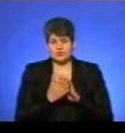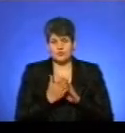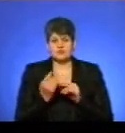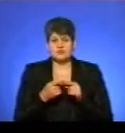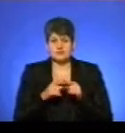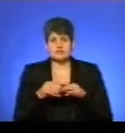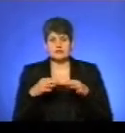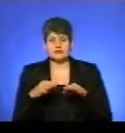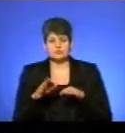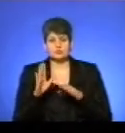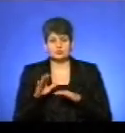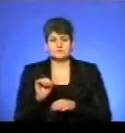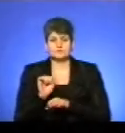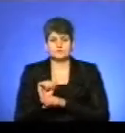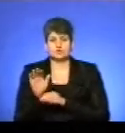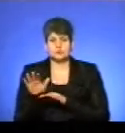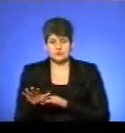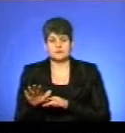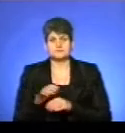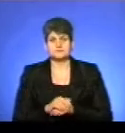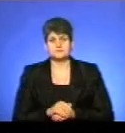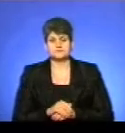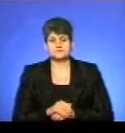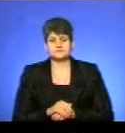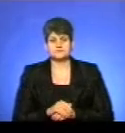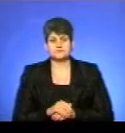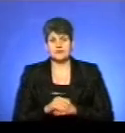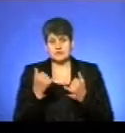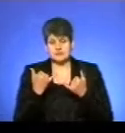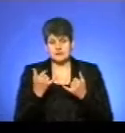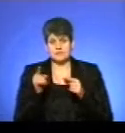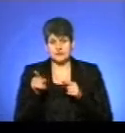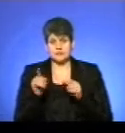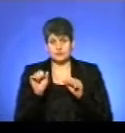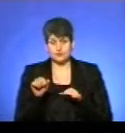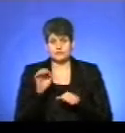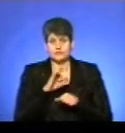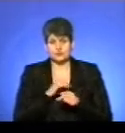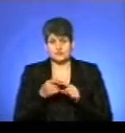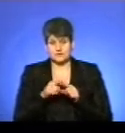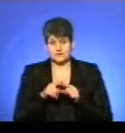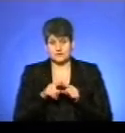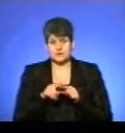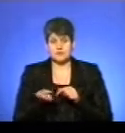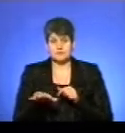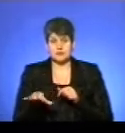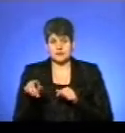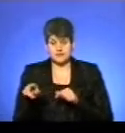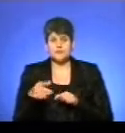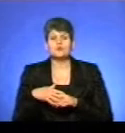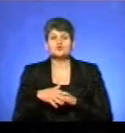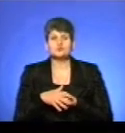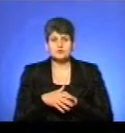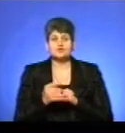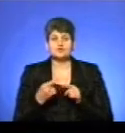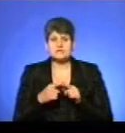автотранспорту не будуть знаходитись на майданчиках відстою. Тобто, вони зараз можуть використовувати ці майданчики відстою? Так. І ми розуміємо, що